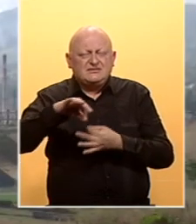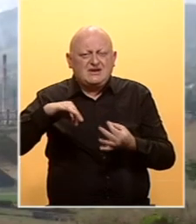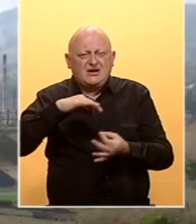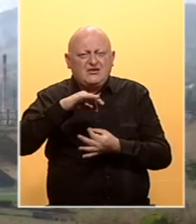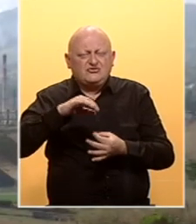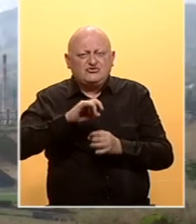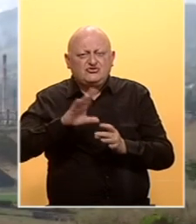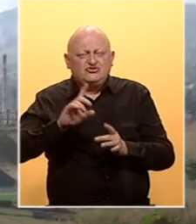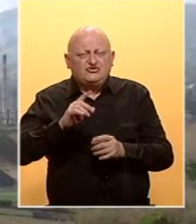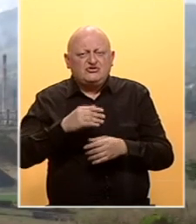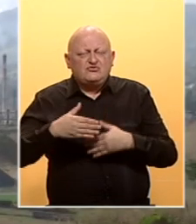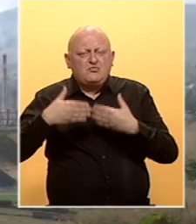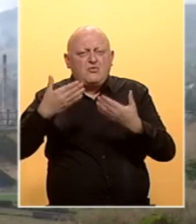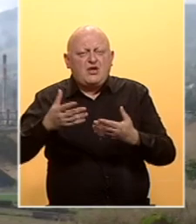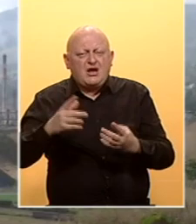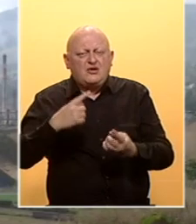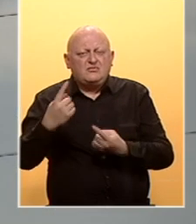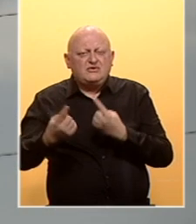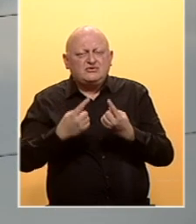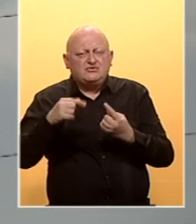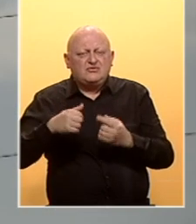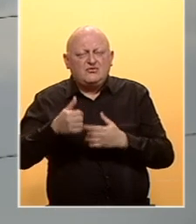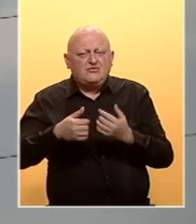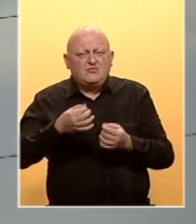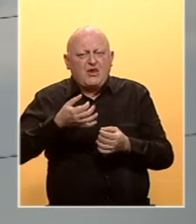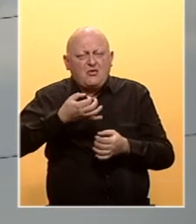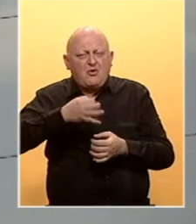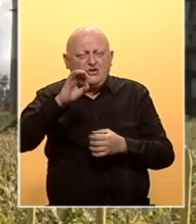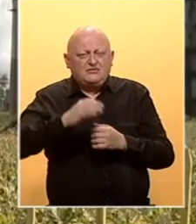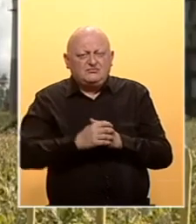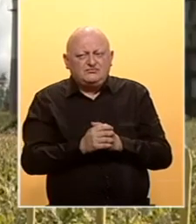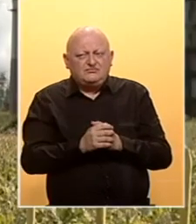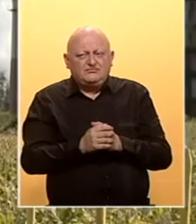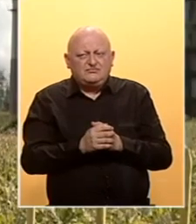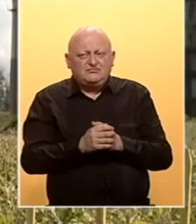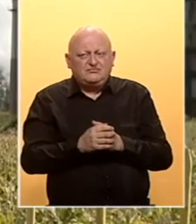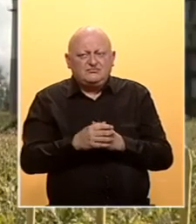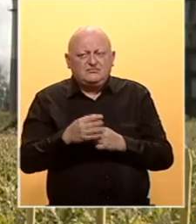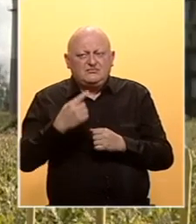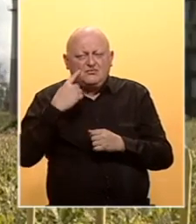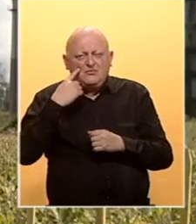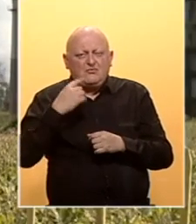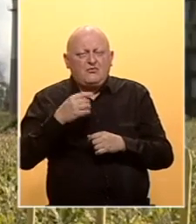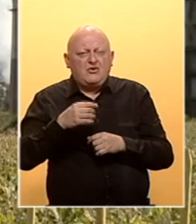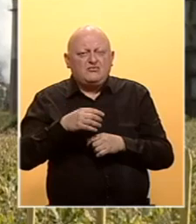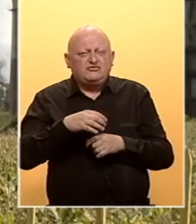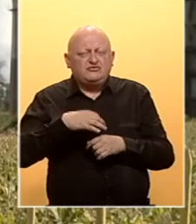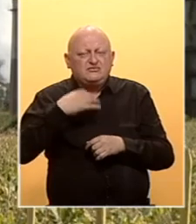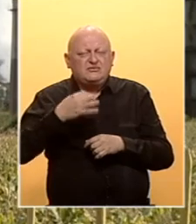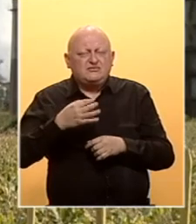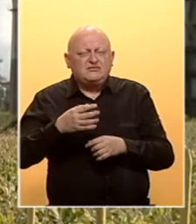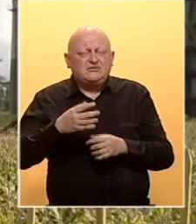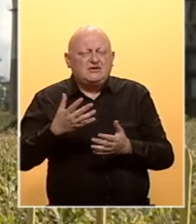gotovo ništa nisu poduzeli kako bi stanje ove godine bilo bare malo bolje. Pokušaju na razli način da narod